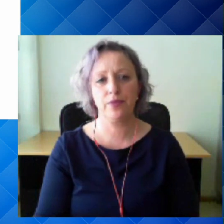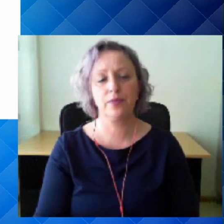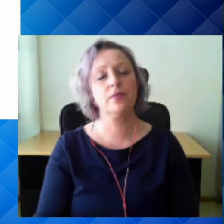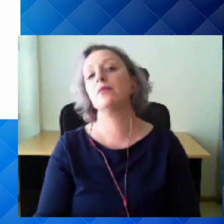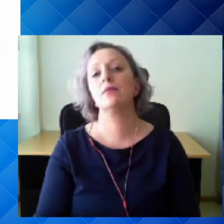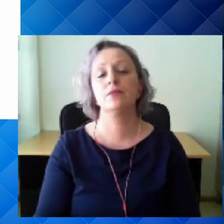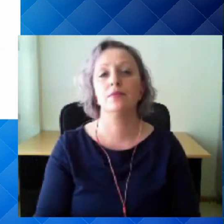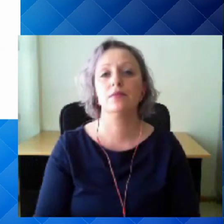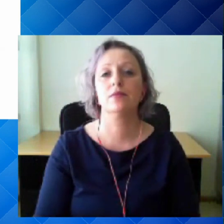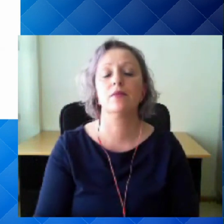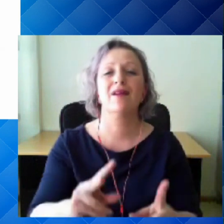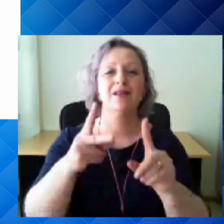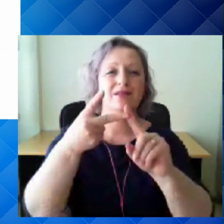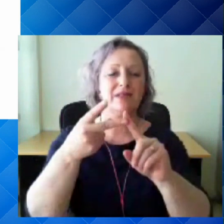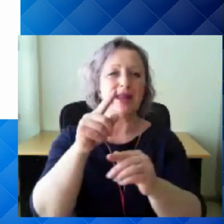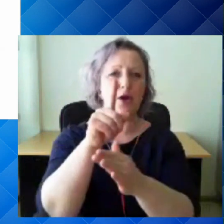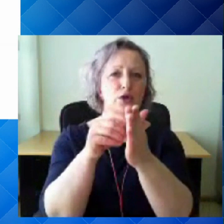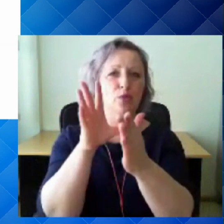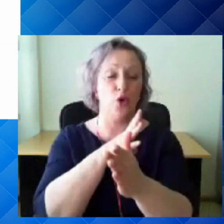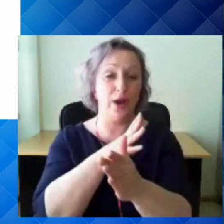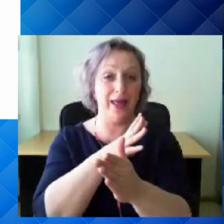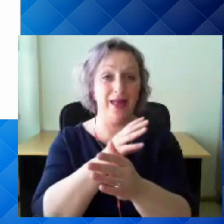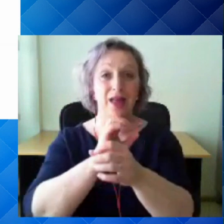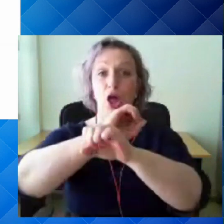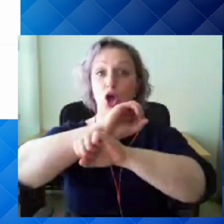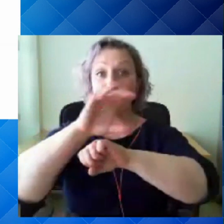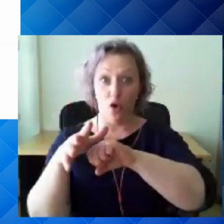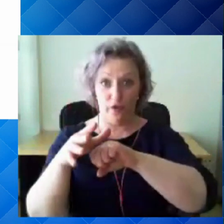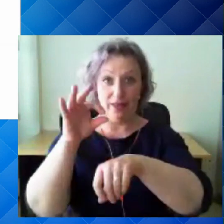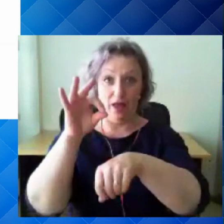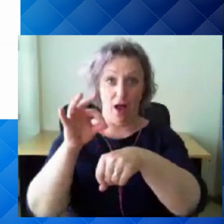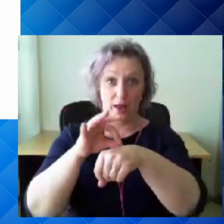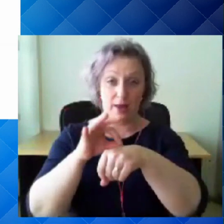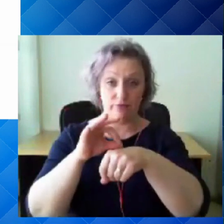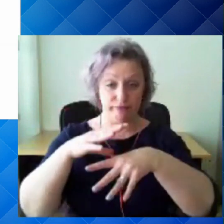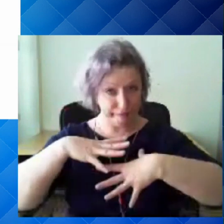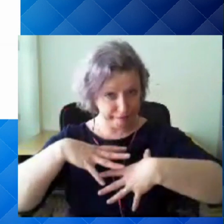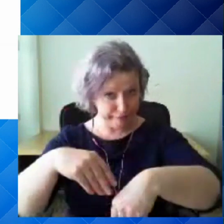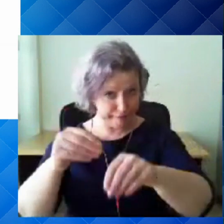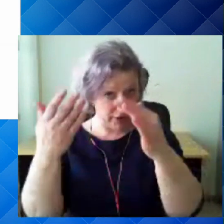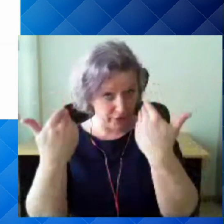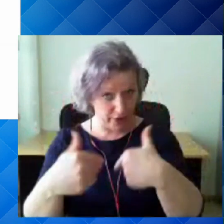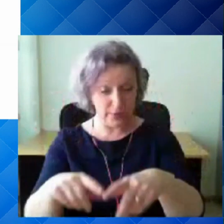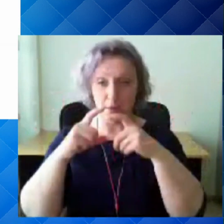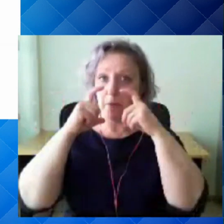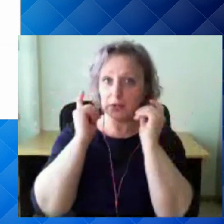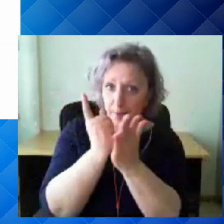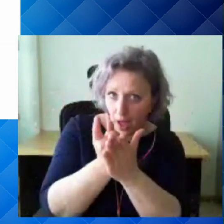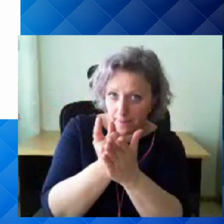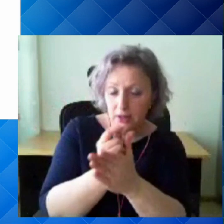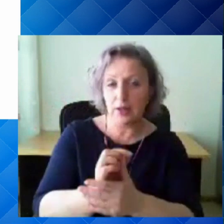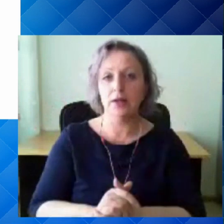Ja teine küsimus, kas COVID-19 läbi põdenu peab kandma maski ja sellele